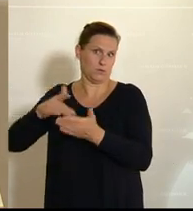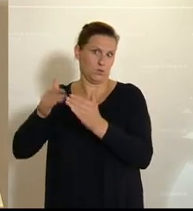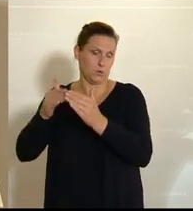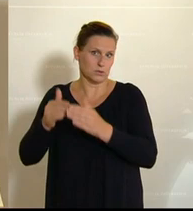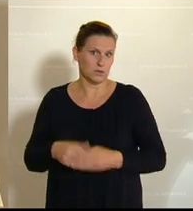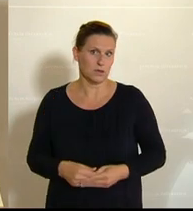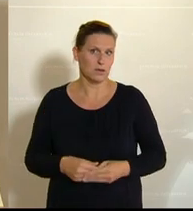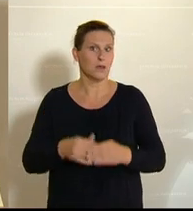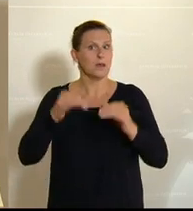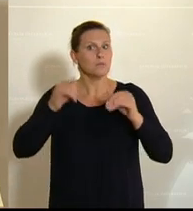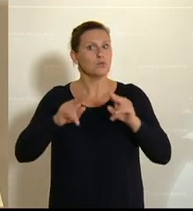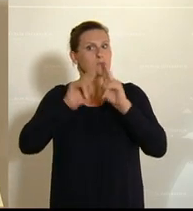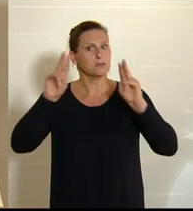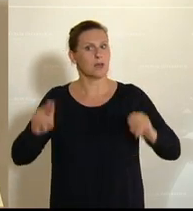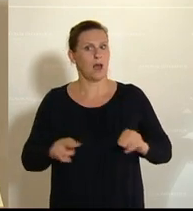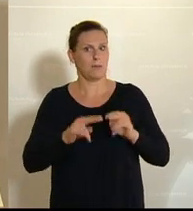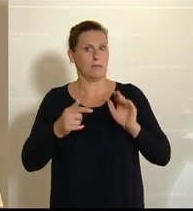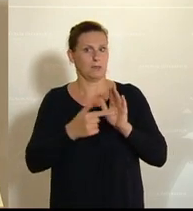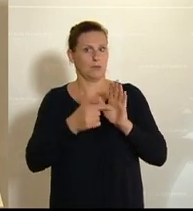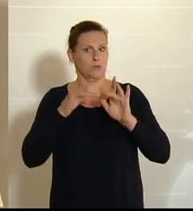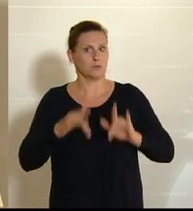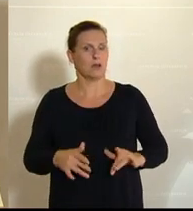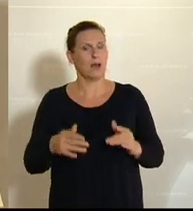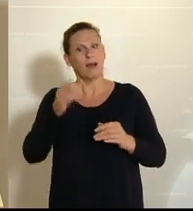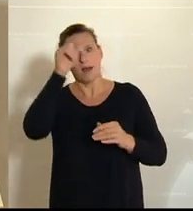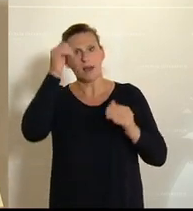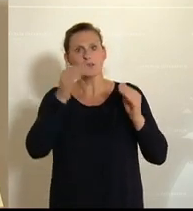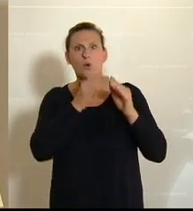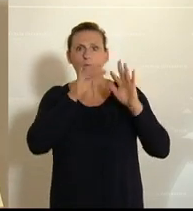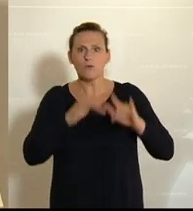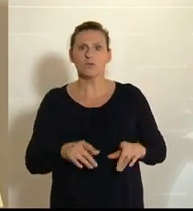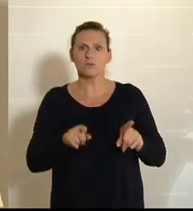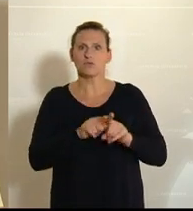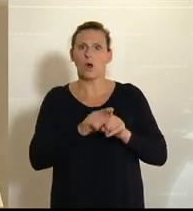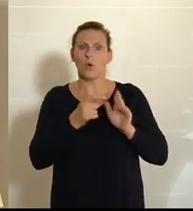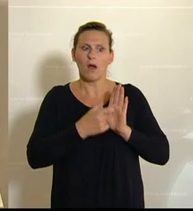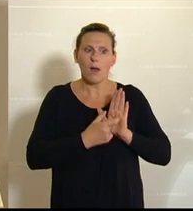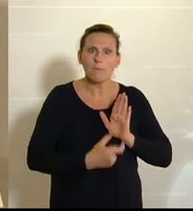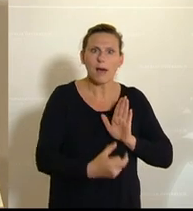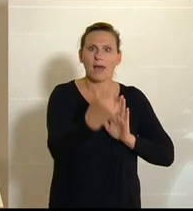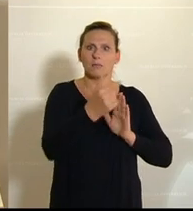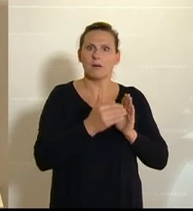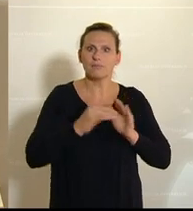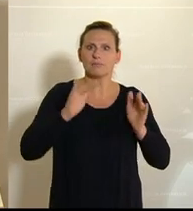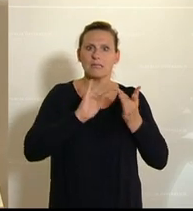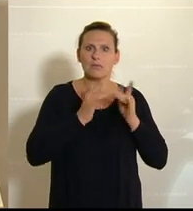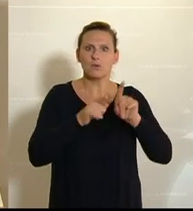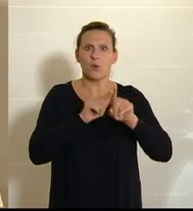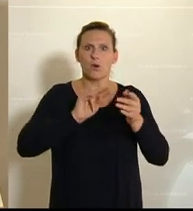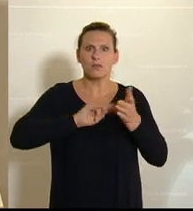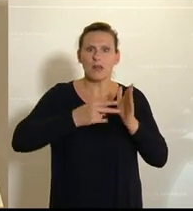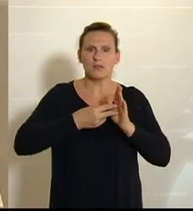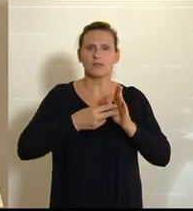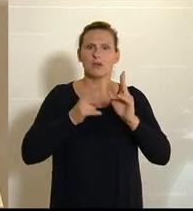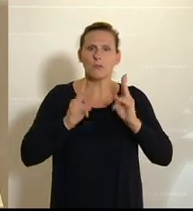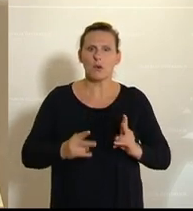Rahmenbedingungen passen. Also nutzen wir die Homeoffice-Möglichkeiten, nutzen wir den Breitbandausbau und nutzen wir die fortgeschrittenen technischen Möglichkeiten